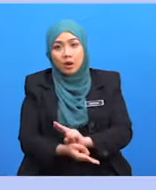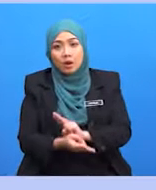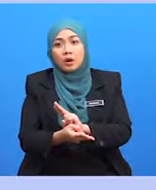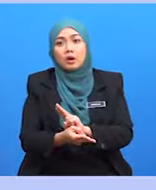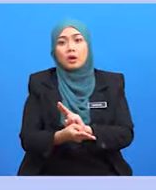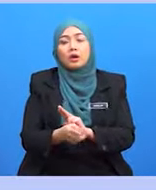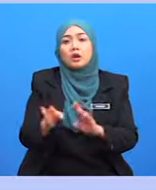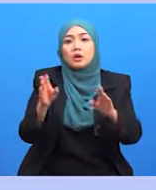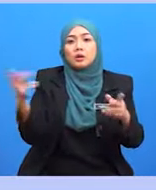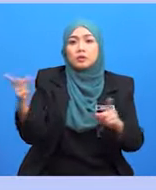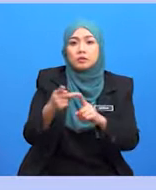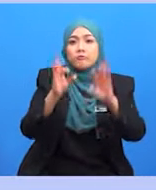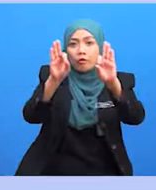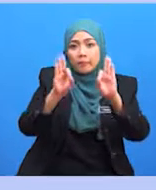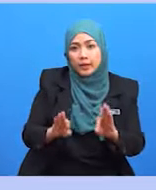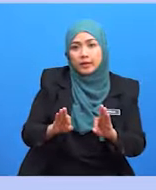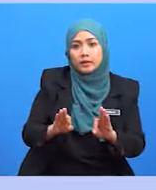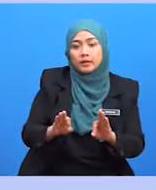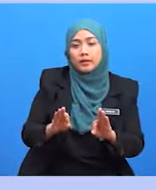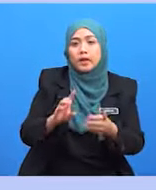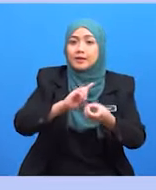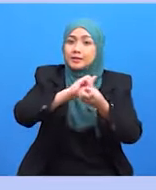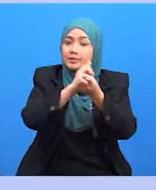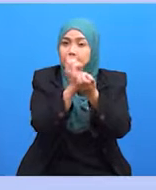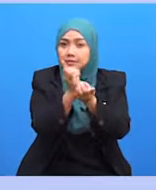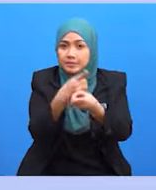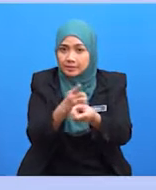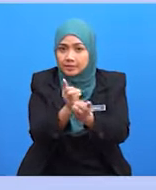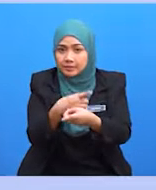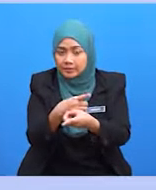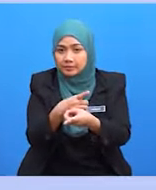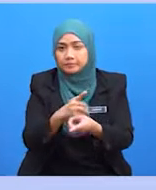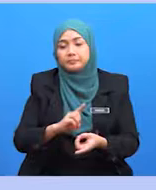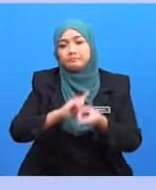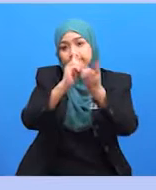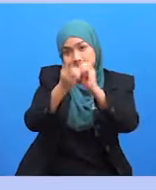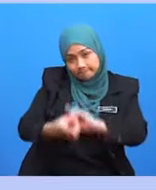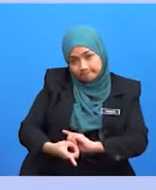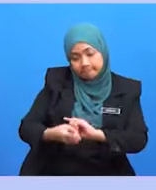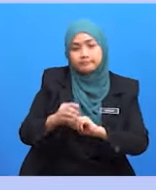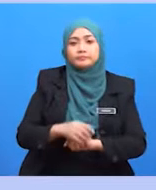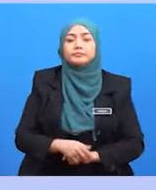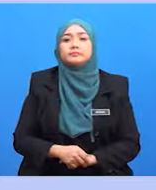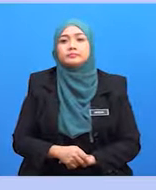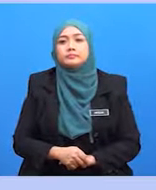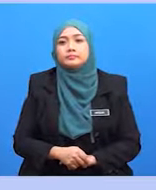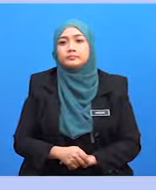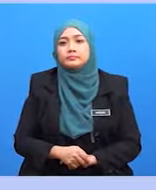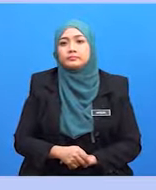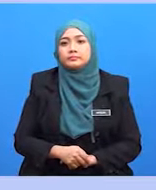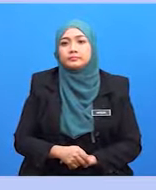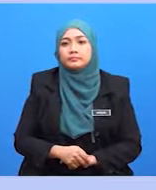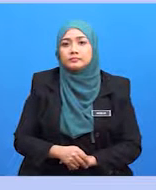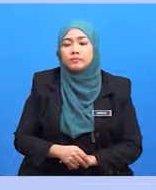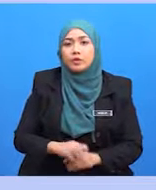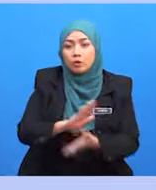di perisian reka bentuk. Sekarang, sudah tiba masanya untuk membuat teknikal dan mengubah lukisan kertas